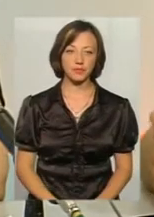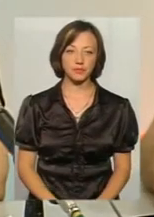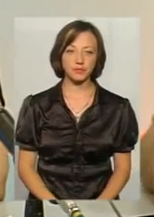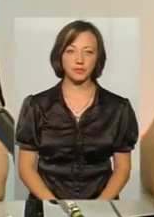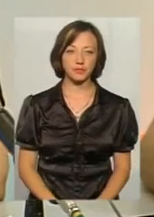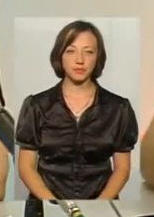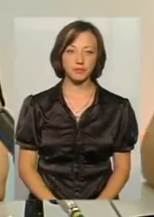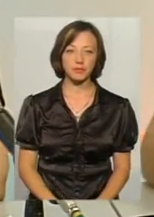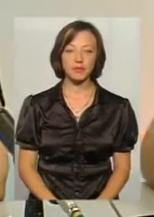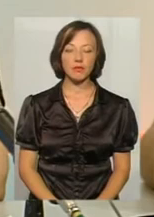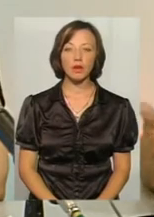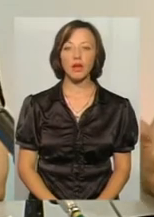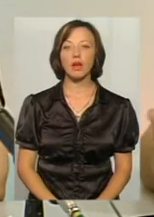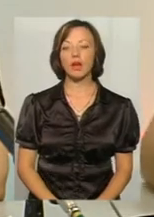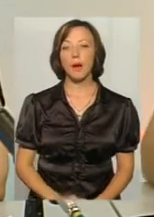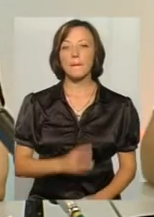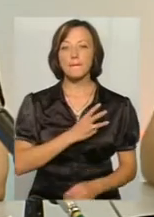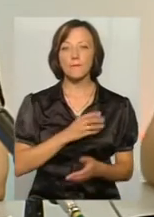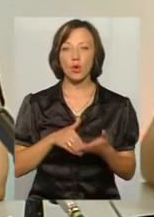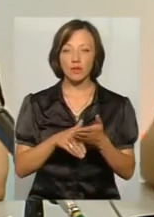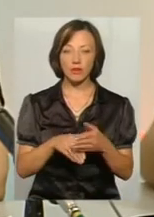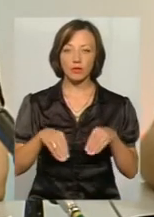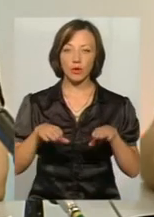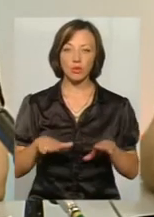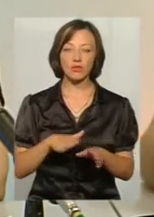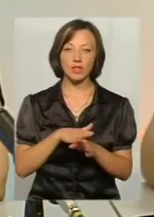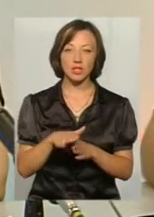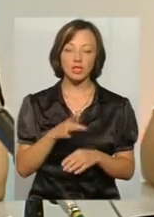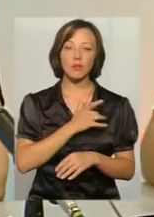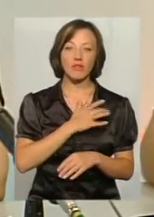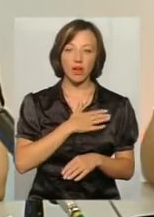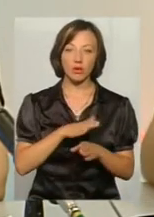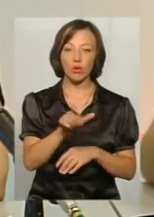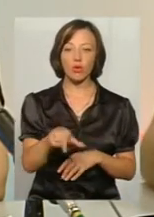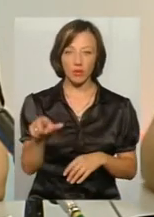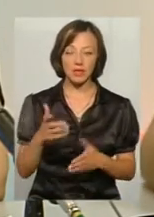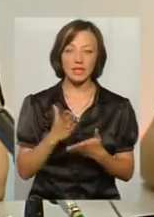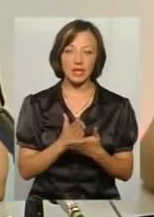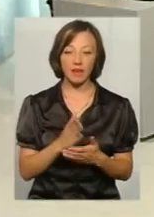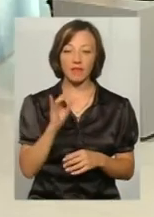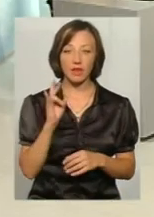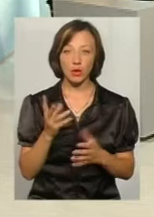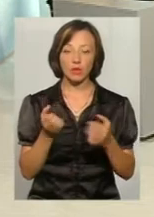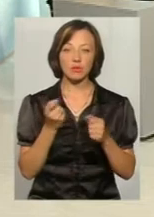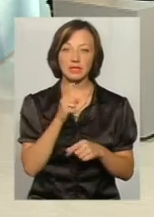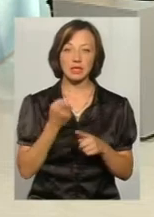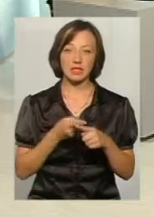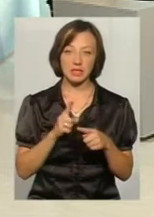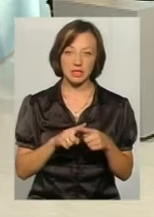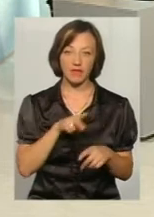Мотивація для того, щоб виконувати рішення в приватного виконавця є. Тобто він отримує за це